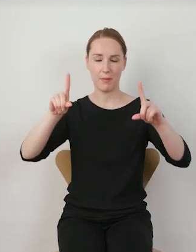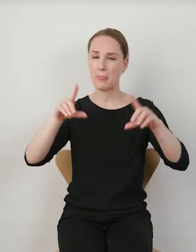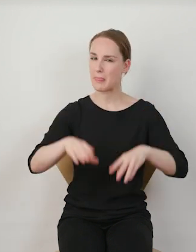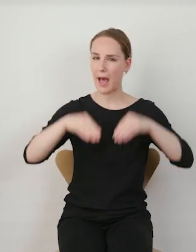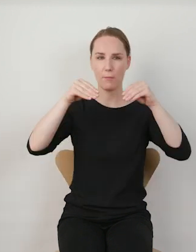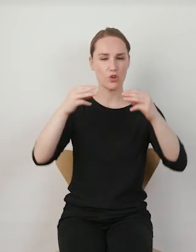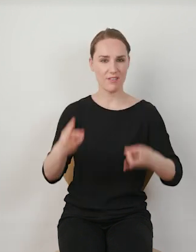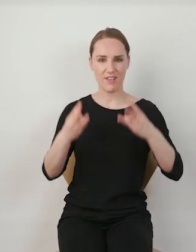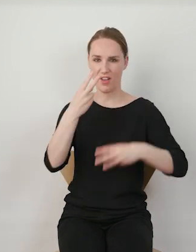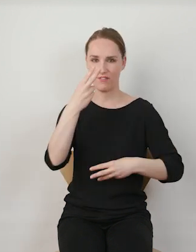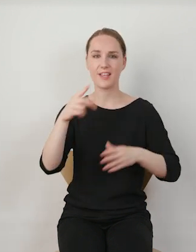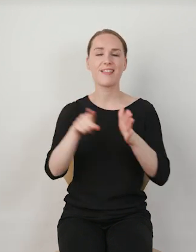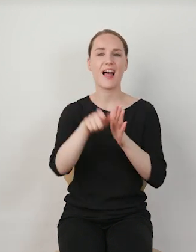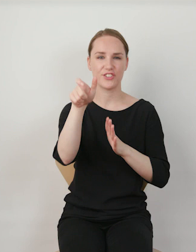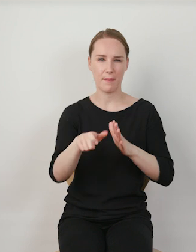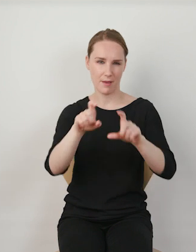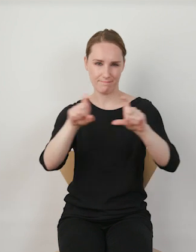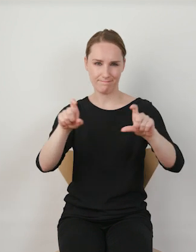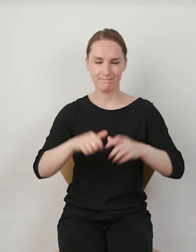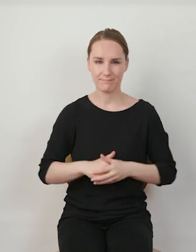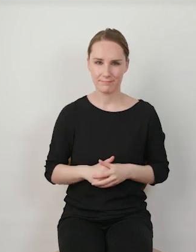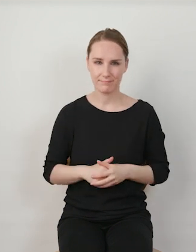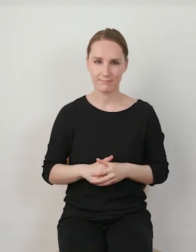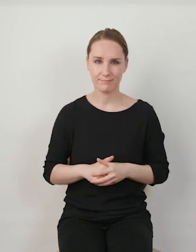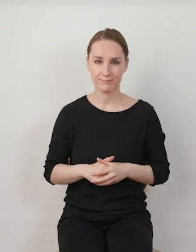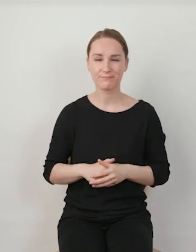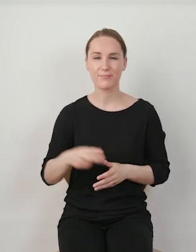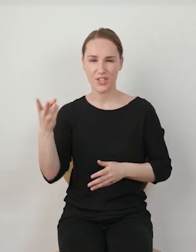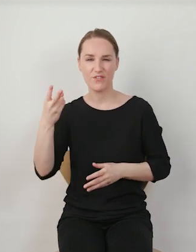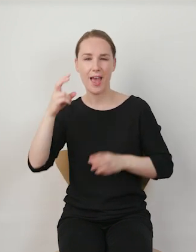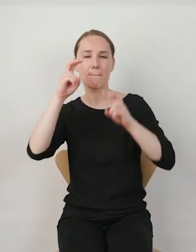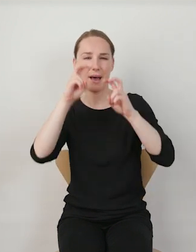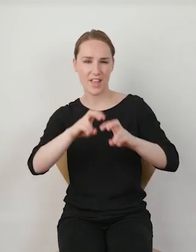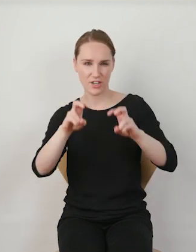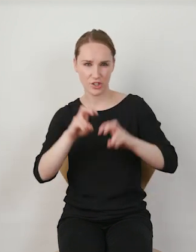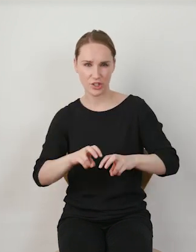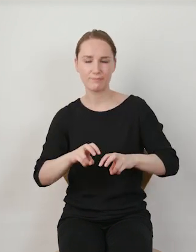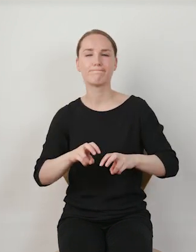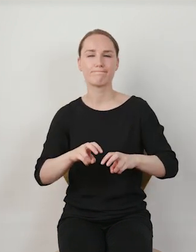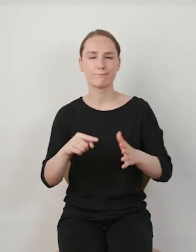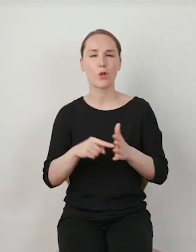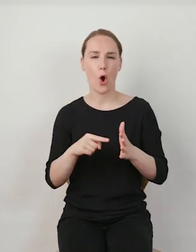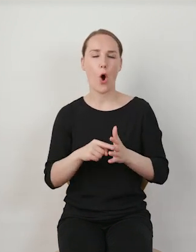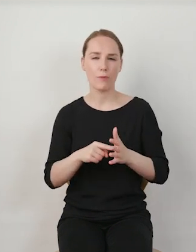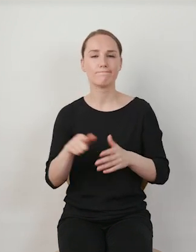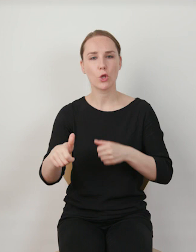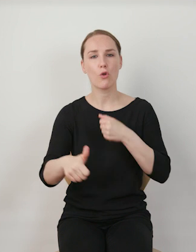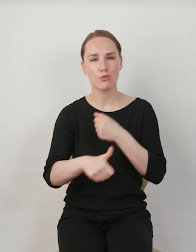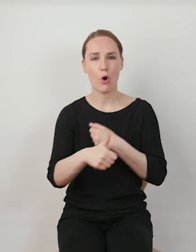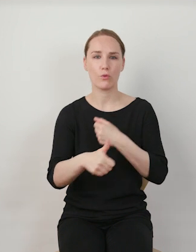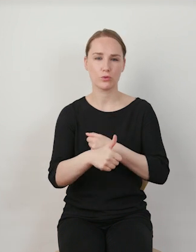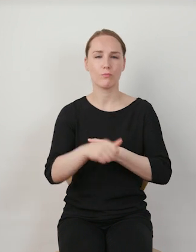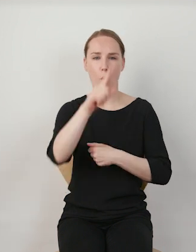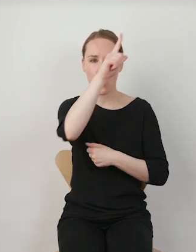planie mamy tą zakładkę dla Ciebie. I Aparishita Bandari i Sara Bimo upatrują się tu przyczyny jakby wysokiej